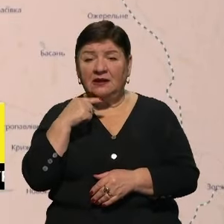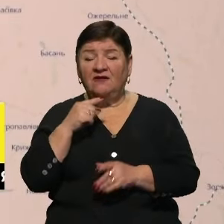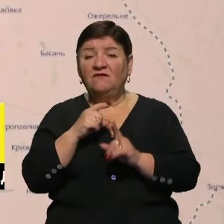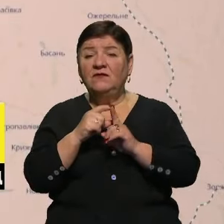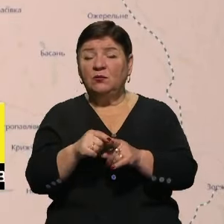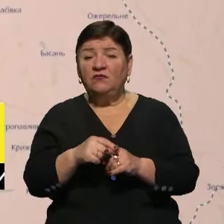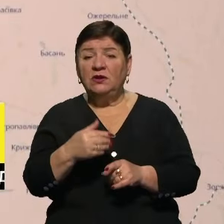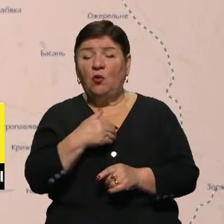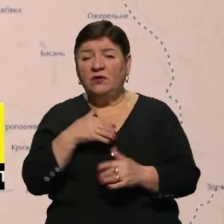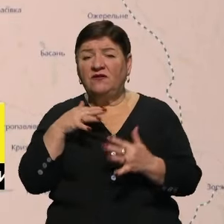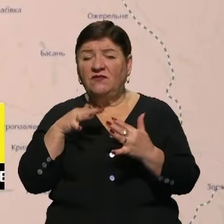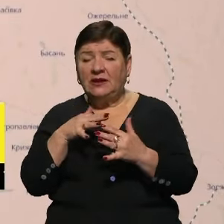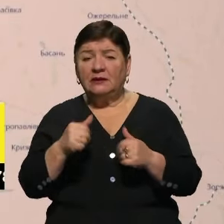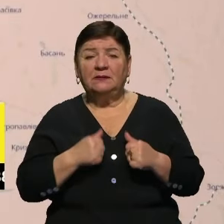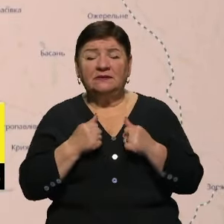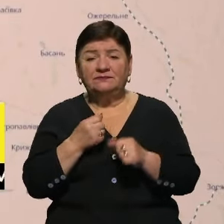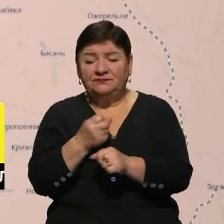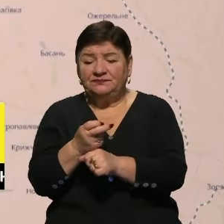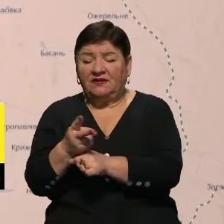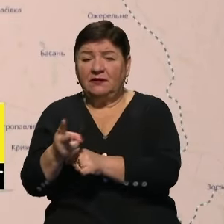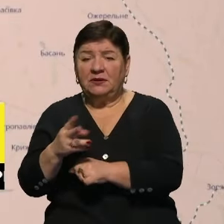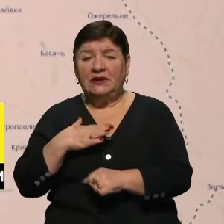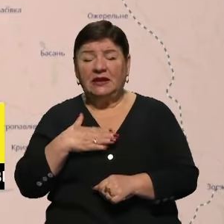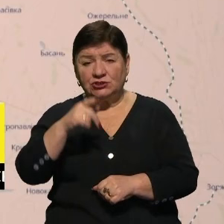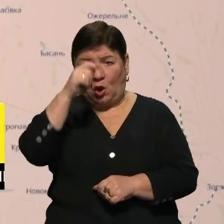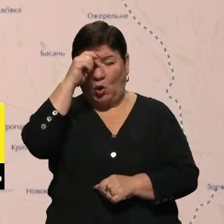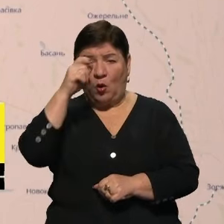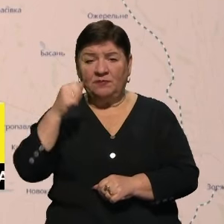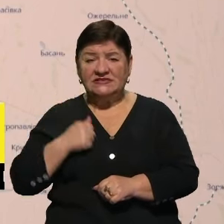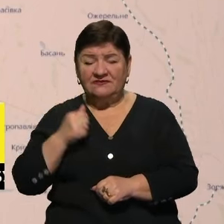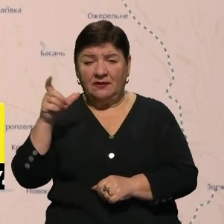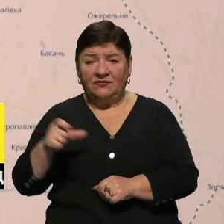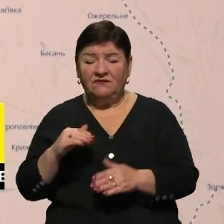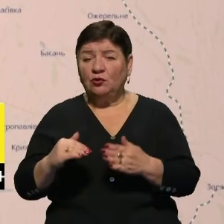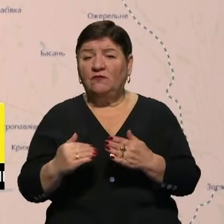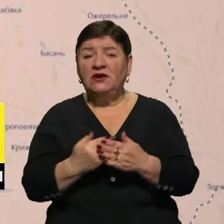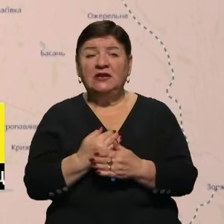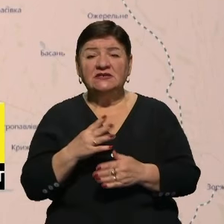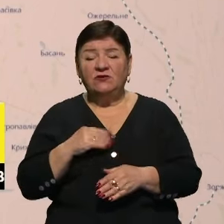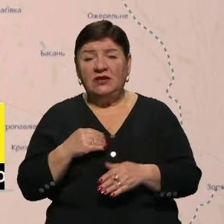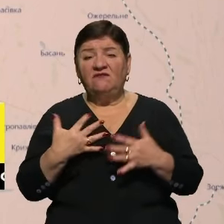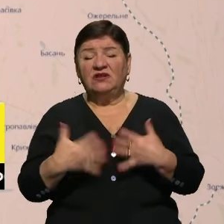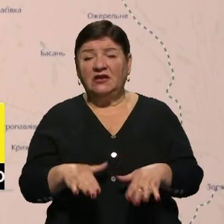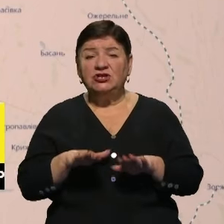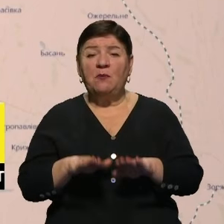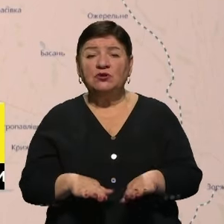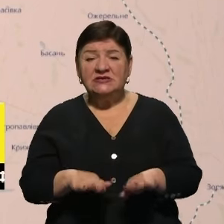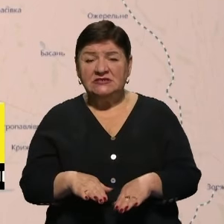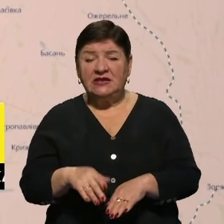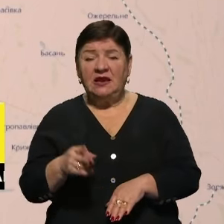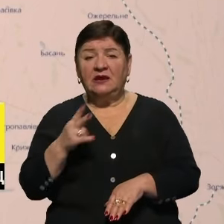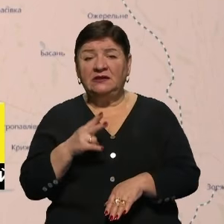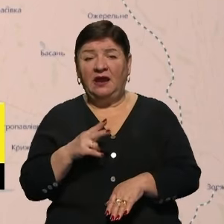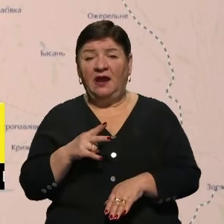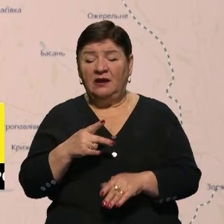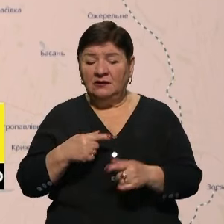ходять в контратак і намагаються вибити наших хлопців, відновити свої втрачені позиції, де ввазня